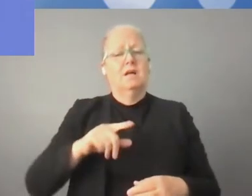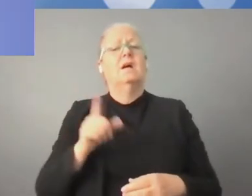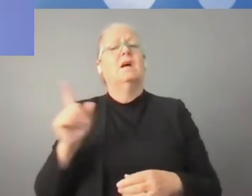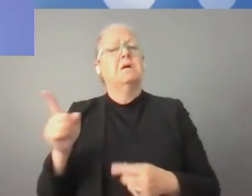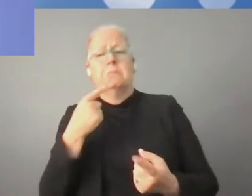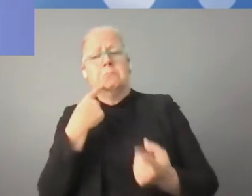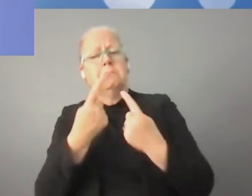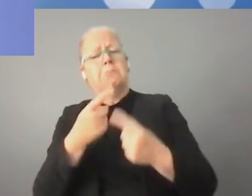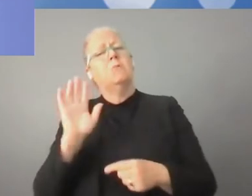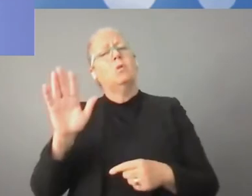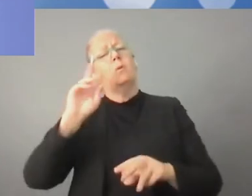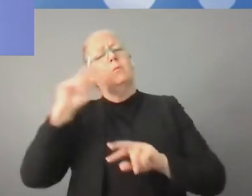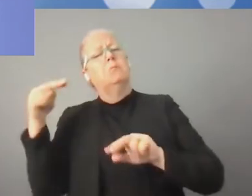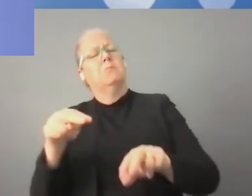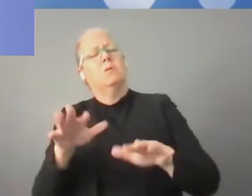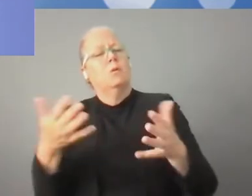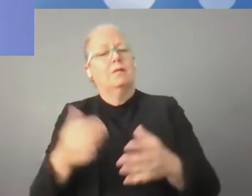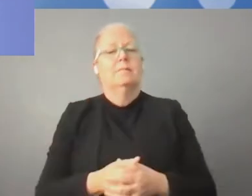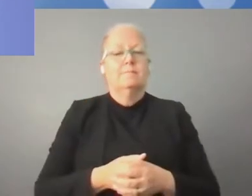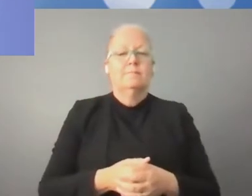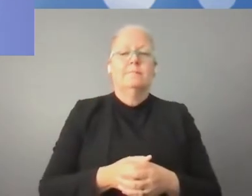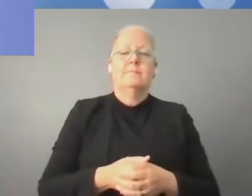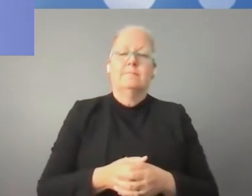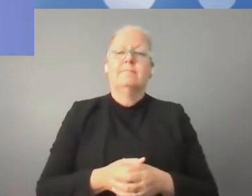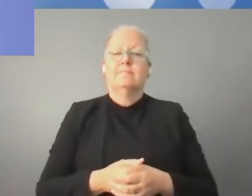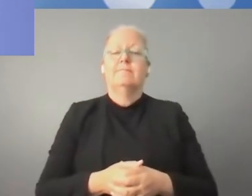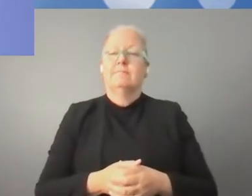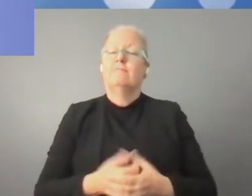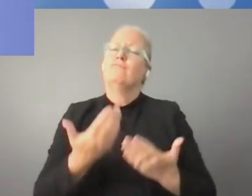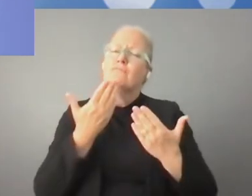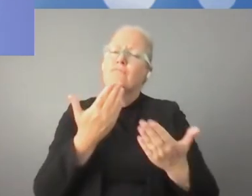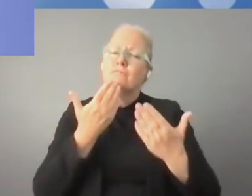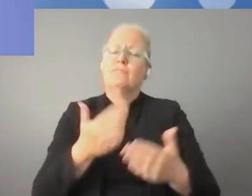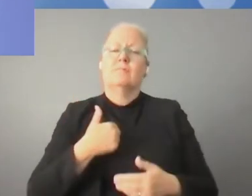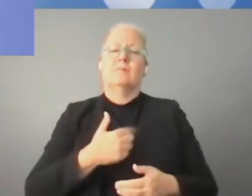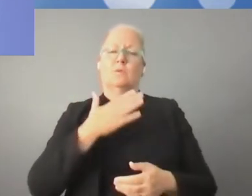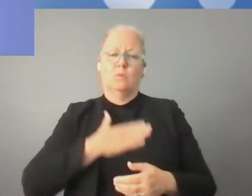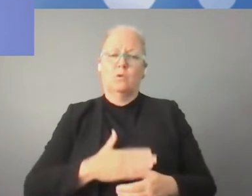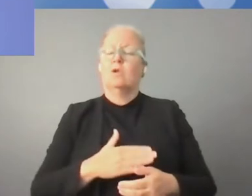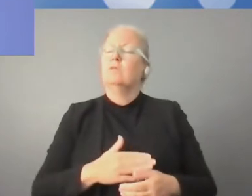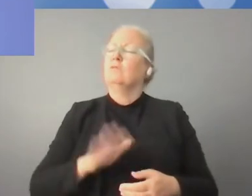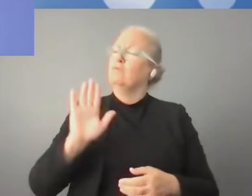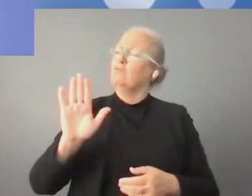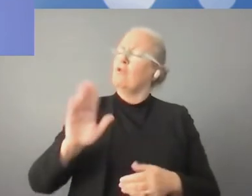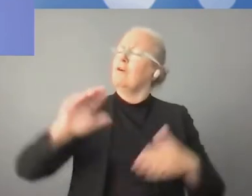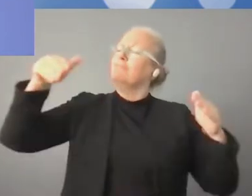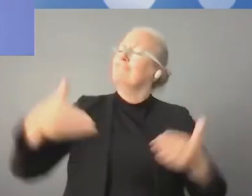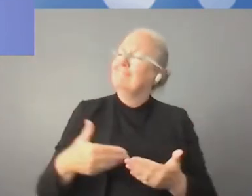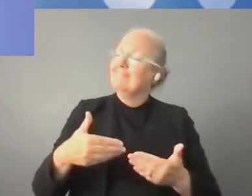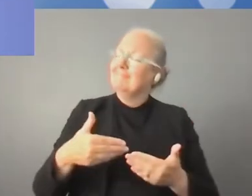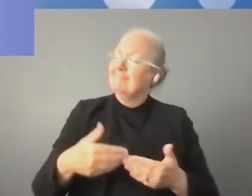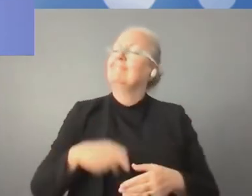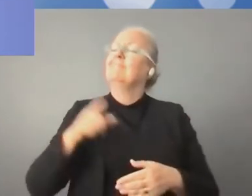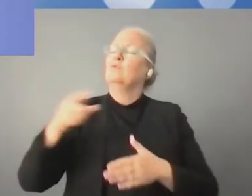Spraw Zagranicznych Łotwy. Zapraszam do zabrania głosu. Dziękuję bardzo, panie przewodniczący. Wrócę jeszcze do tych słów wstępu,